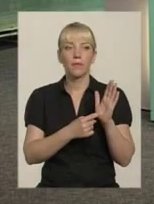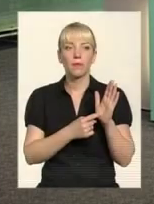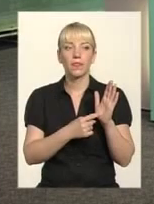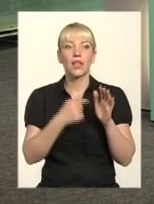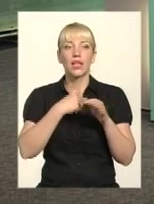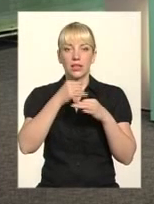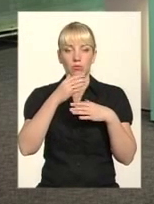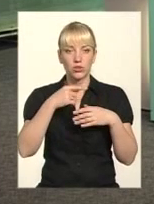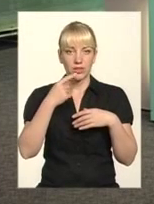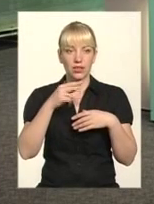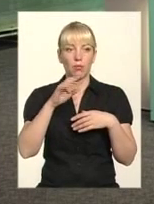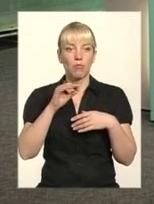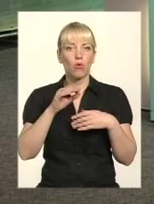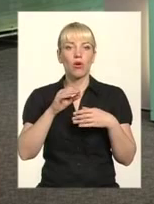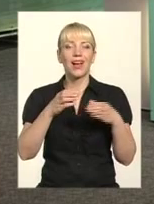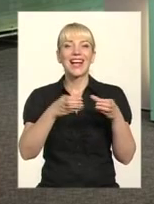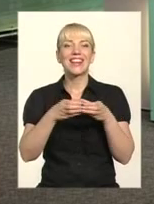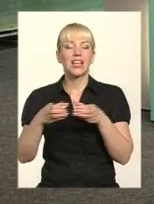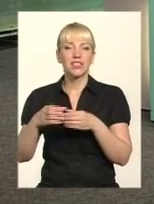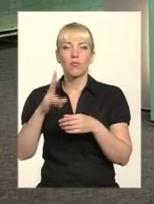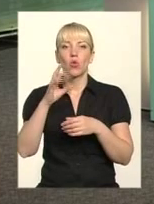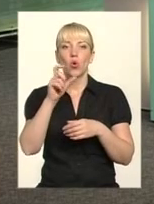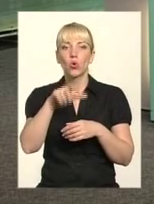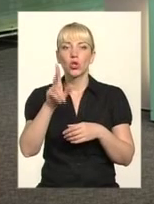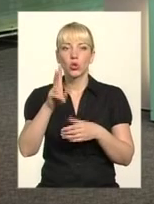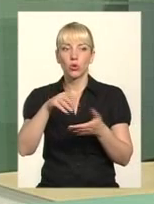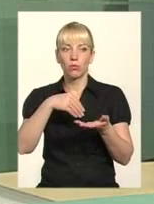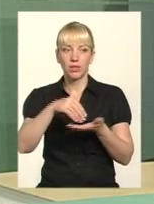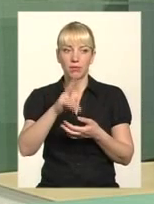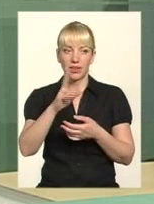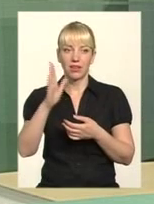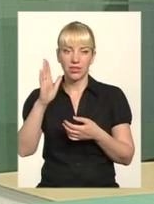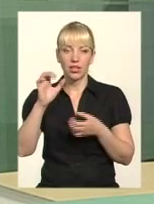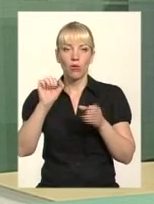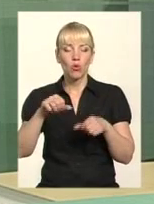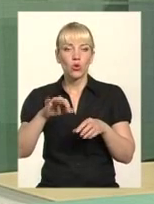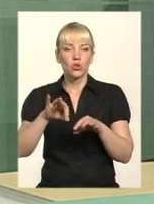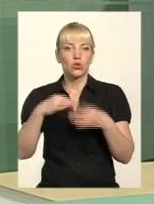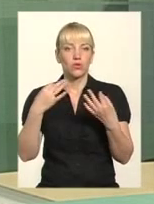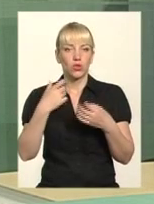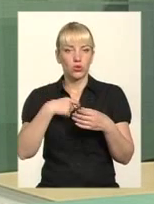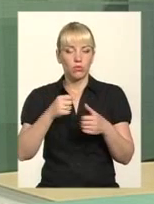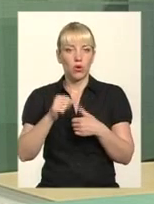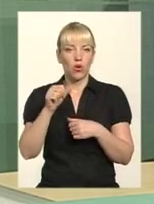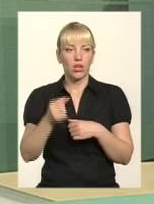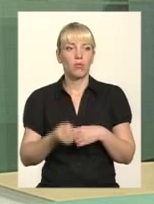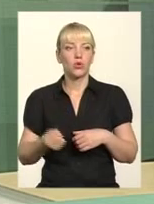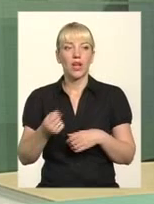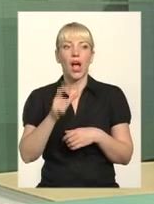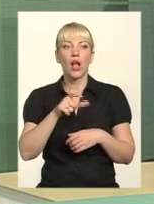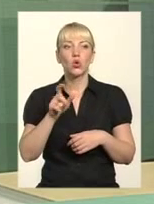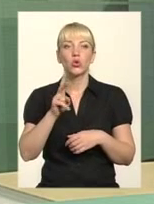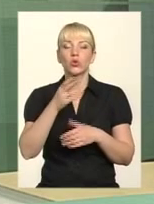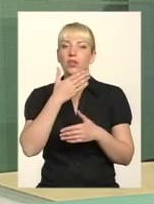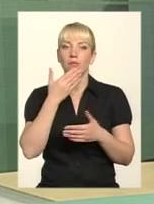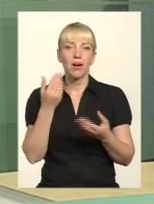скажу, що по класам, але люди, які на сьогоднішній день придбали квартиру, вони її і можуть дозволити собі окремо отримувати. А люди, які не